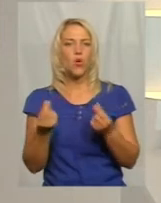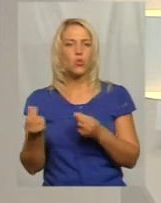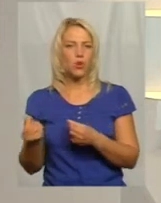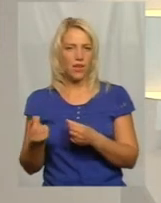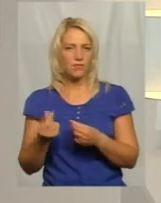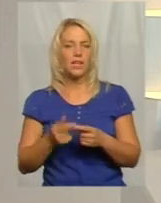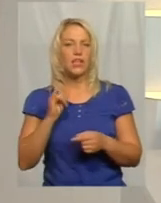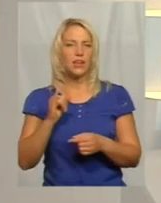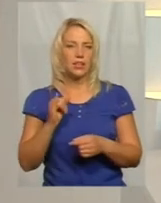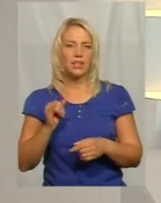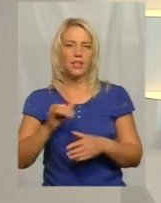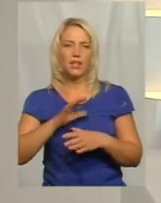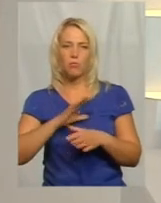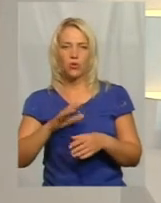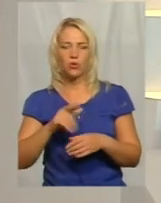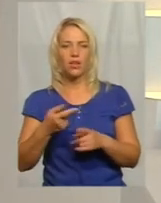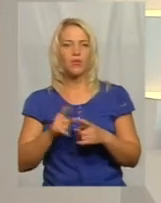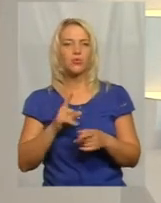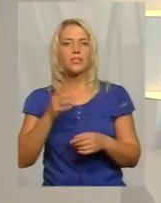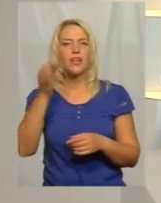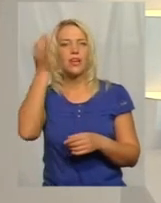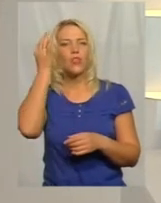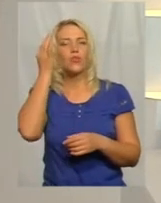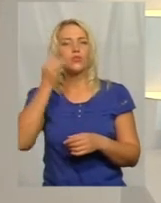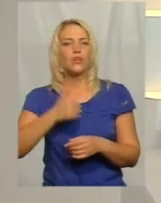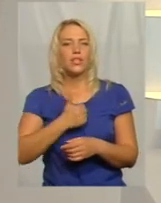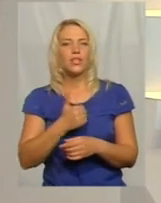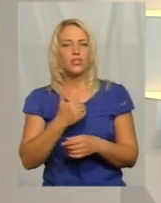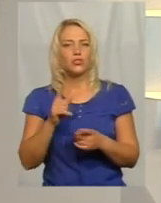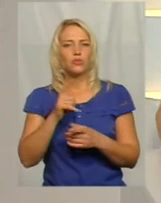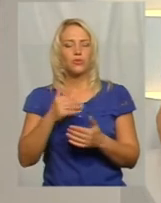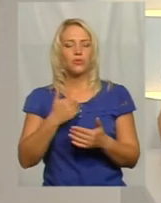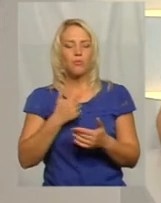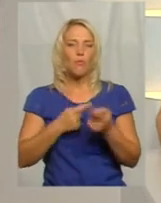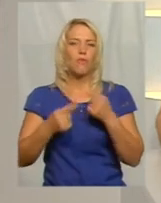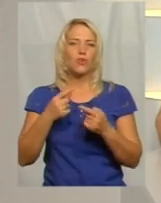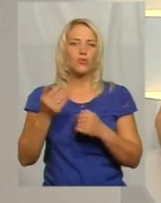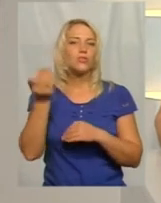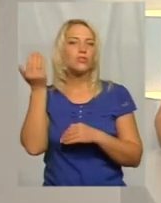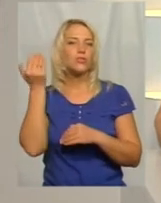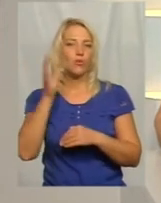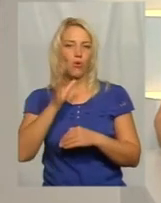жодного разу не було якоїсь ностальгічної нотки, не захотілося щось або якийсь елемент повернути з того життя?